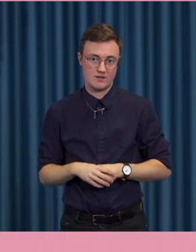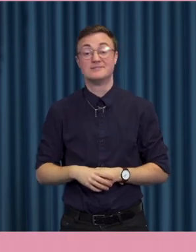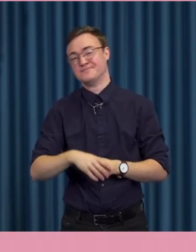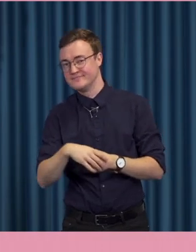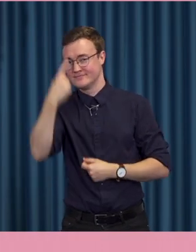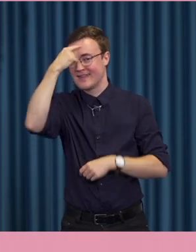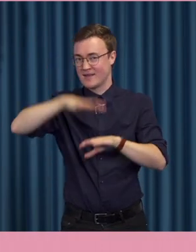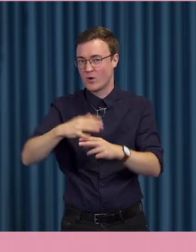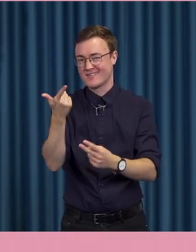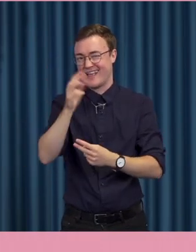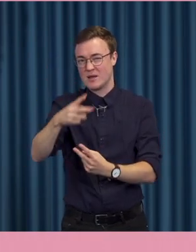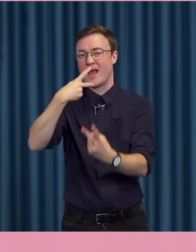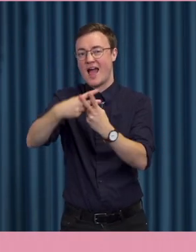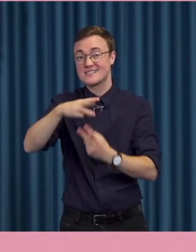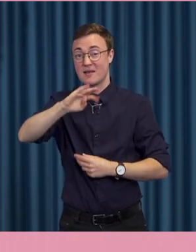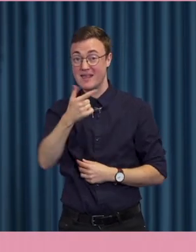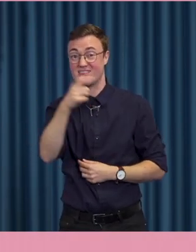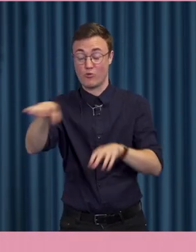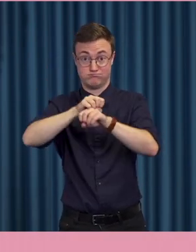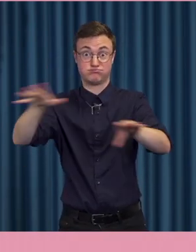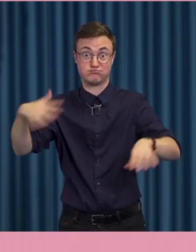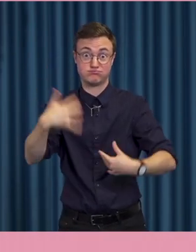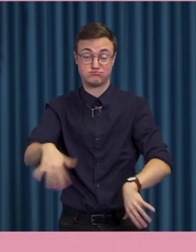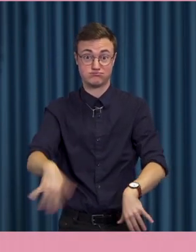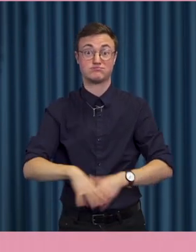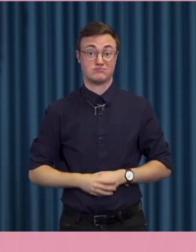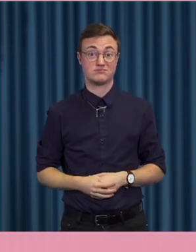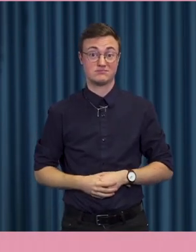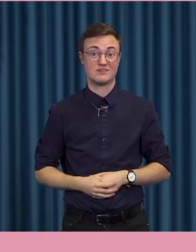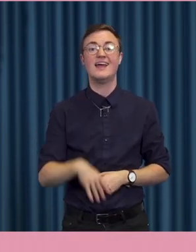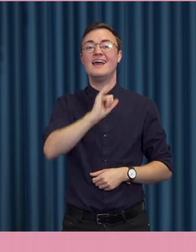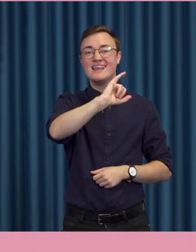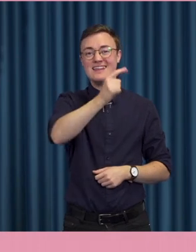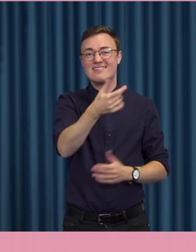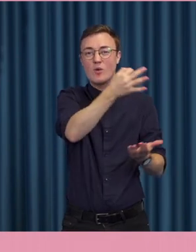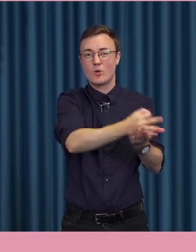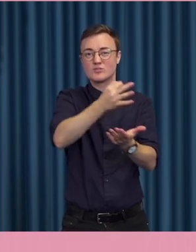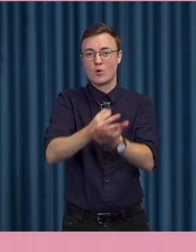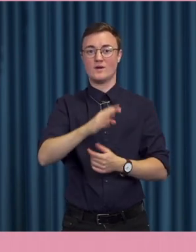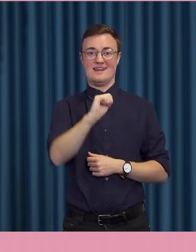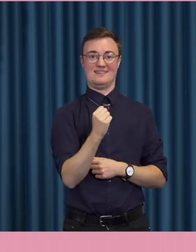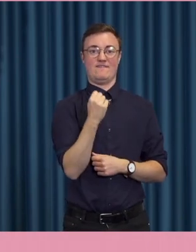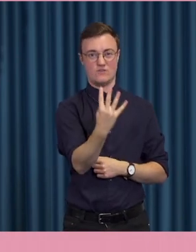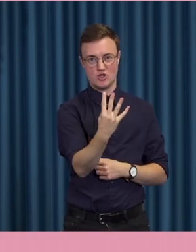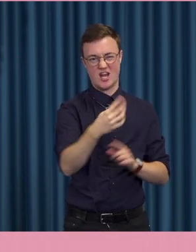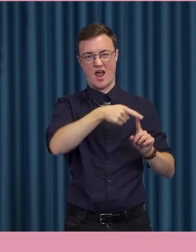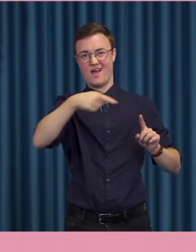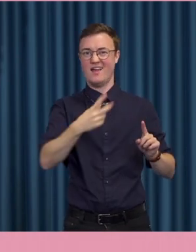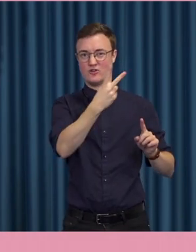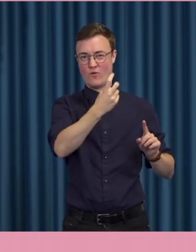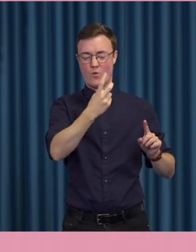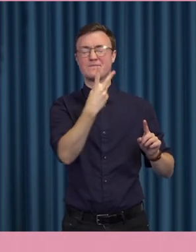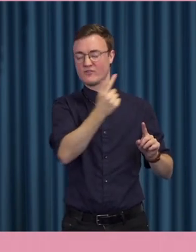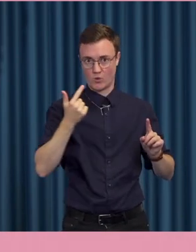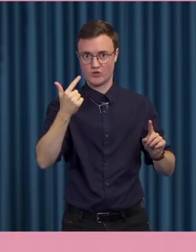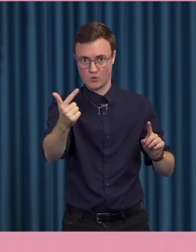Hashtag MeToo till exempel. I IT-propositionen 1994 och 2000 så var optimismen stor.